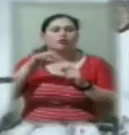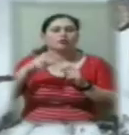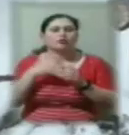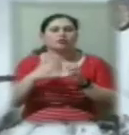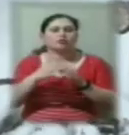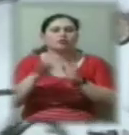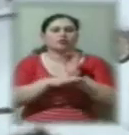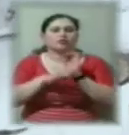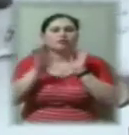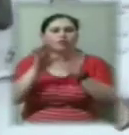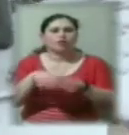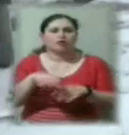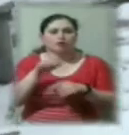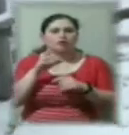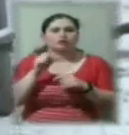громадського транспорту.